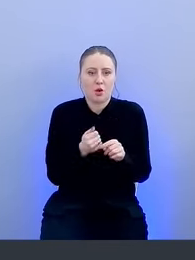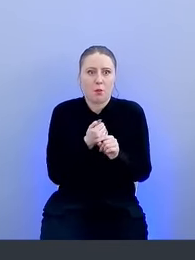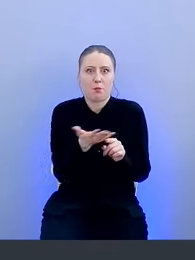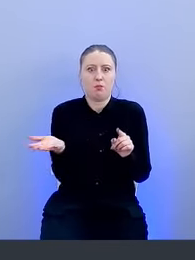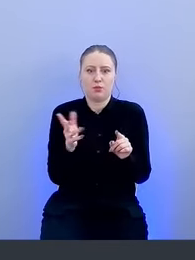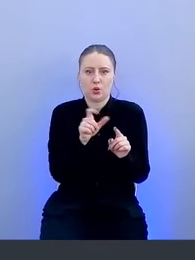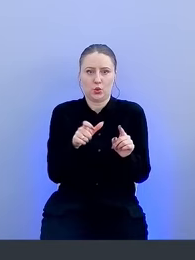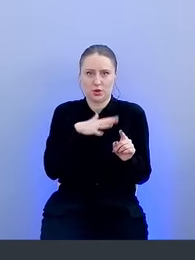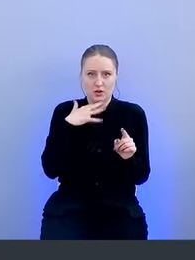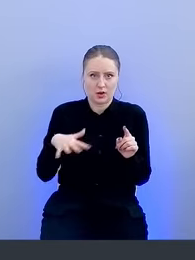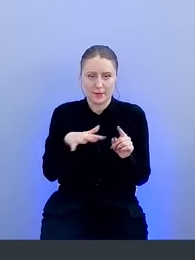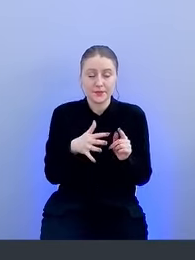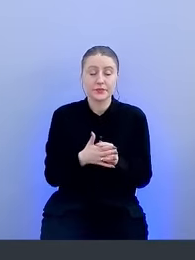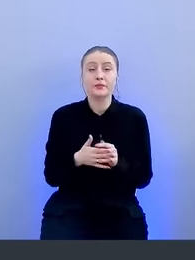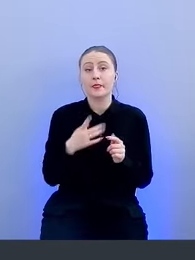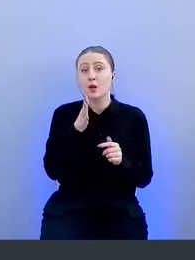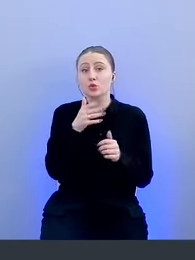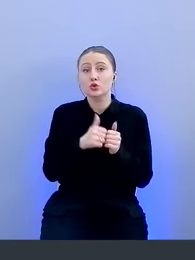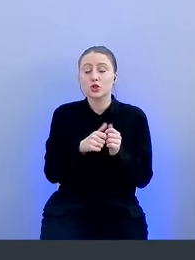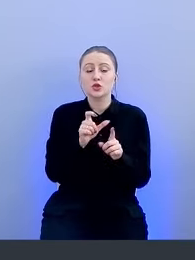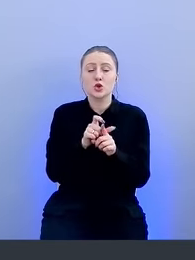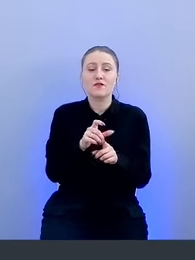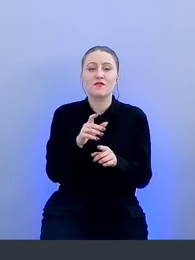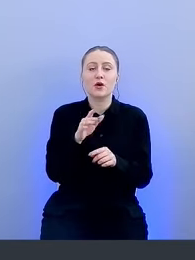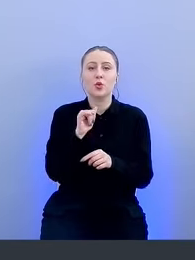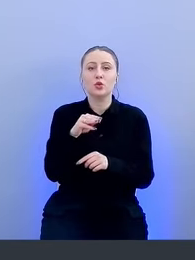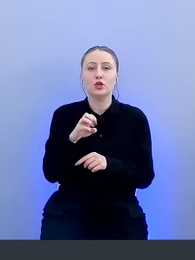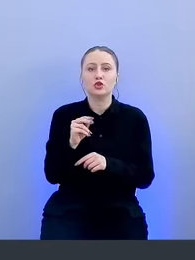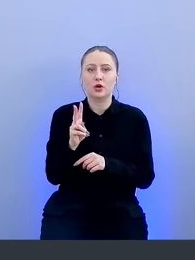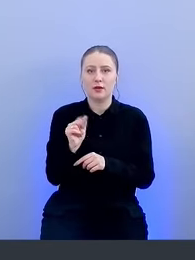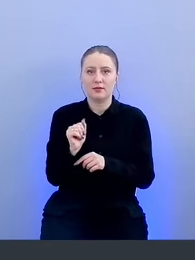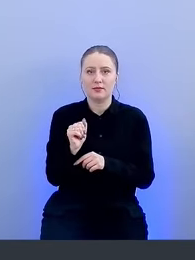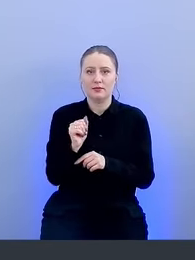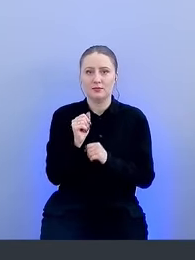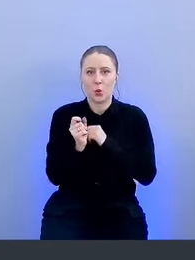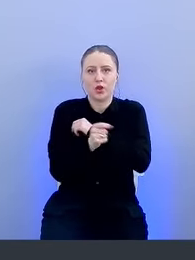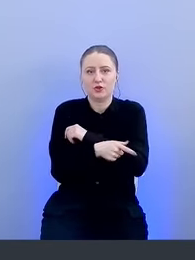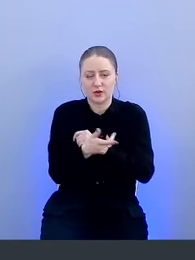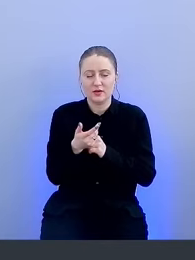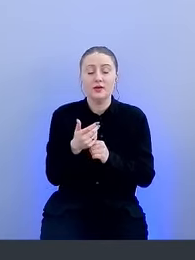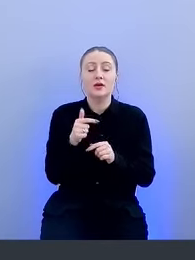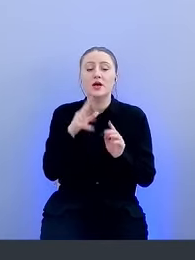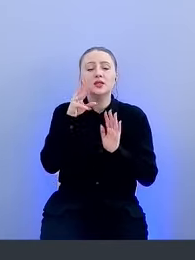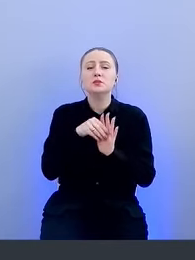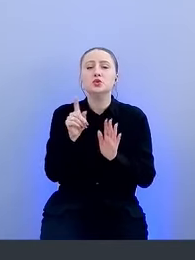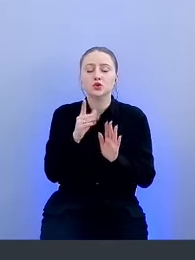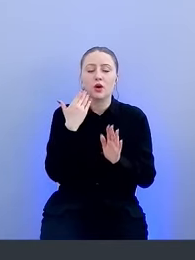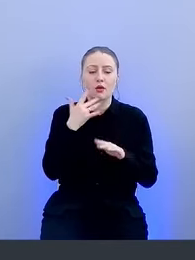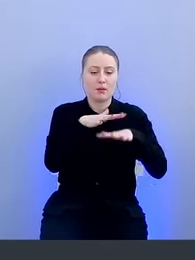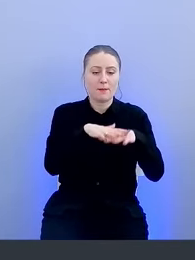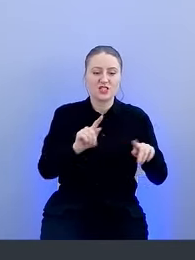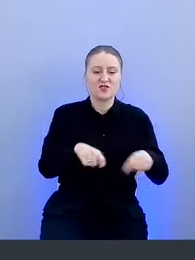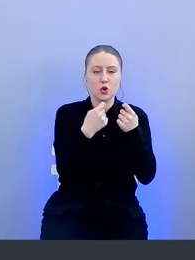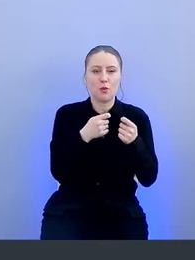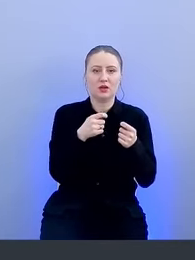Я буду часто употреблять слово «утечки». Здесь и далее я подразумеваю базы взломанных аккаунтов,